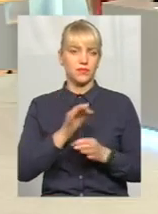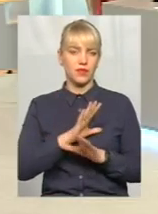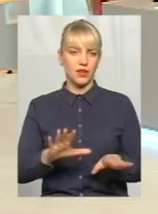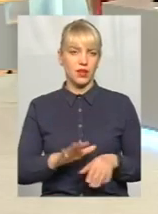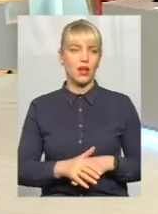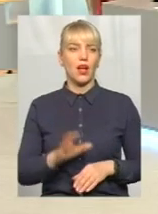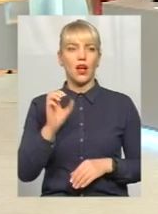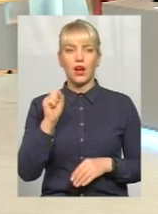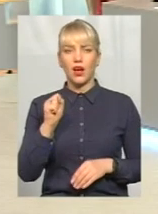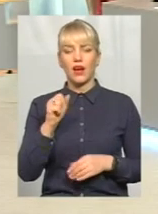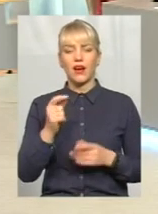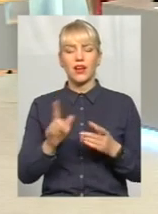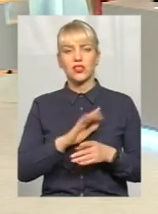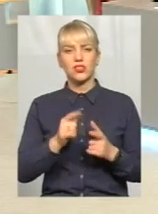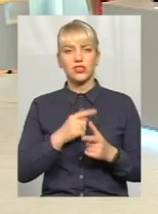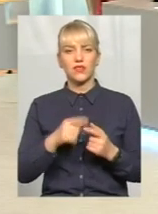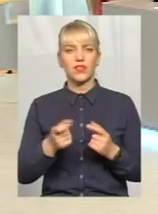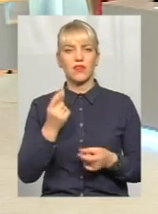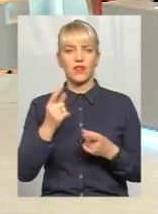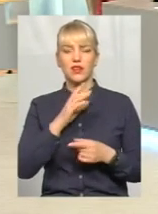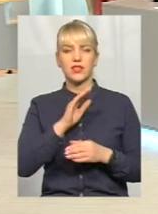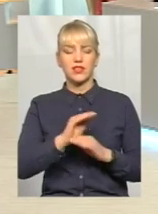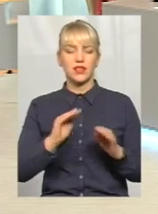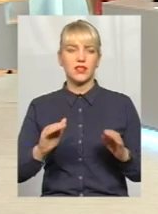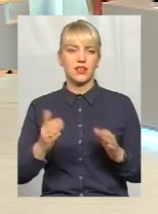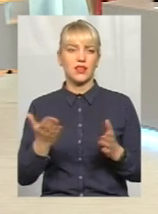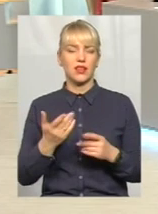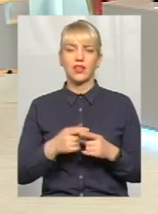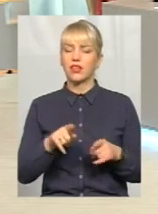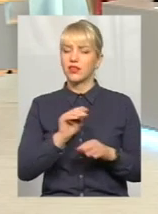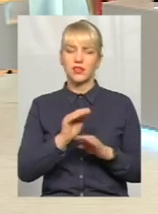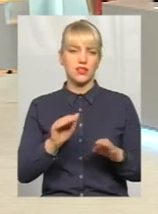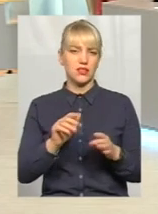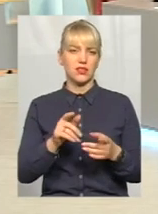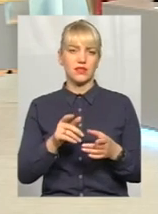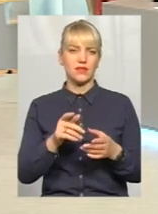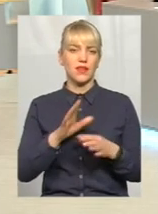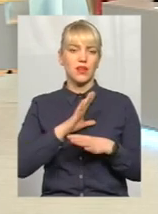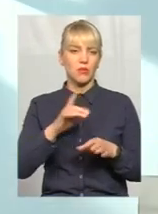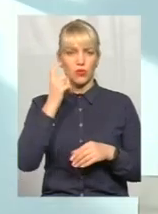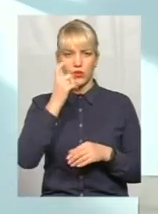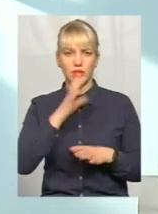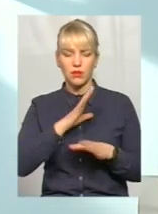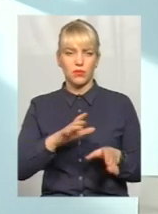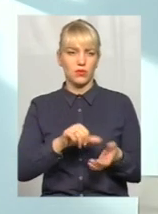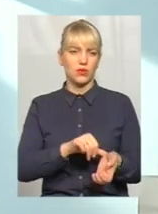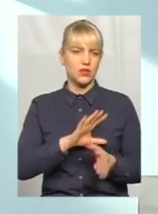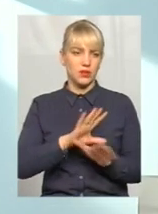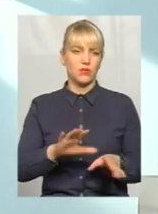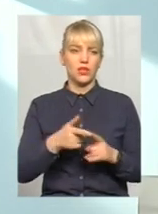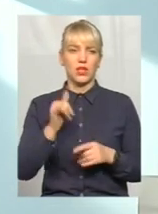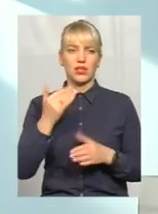чи виявлялися там діти, які не... Не їхні ні такого жодного разу не було. І навіть в минулому році в нас була, якщо ви,